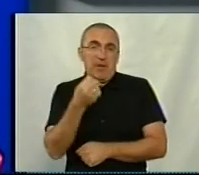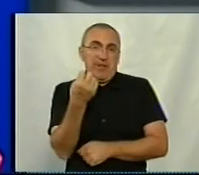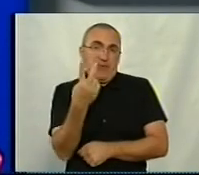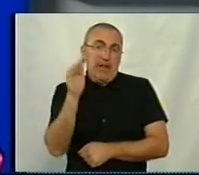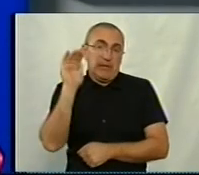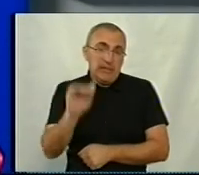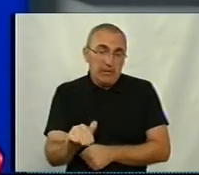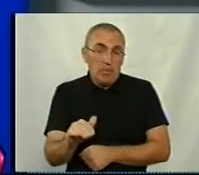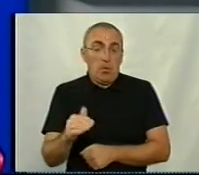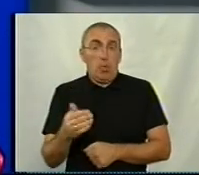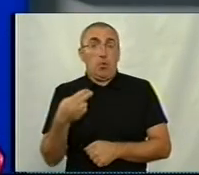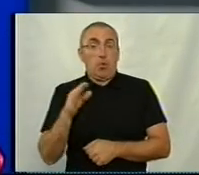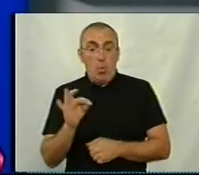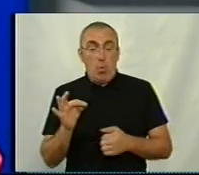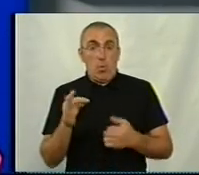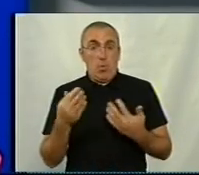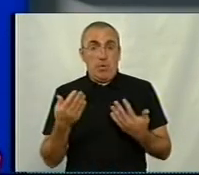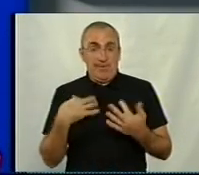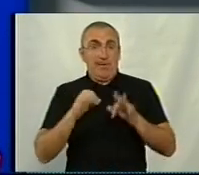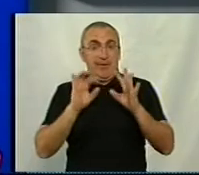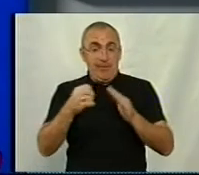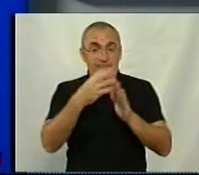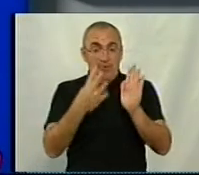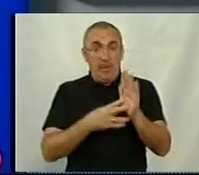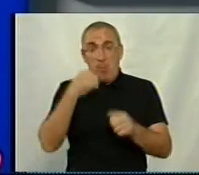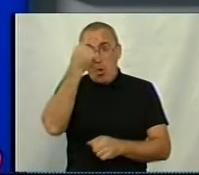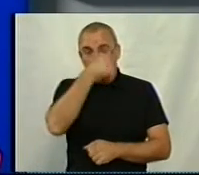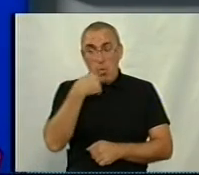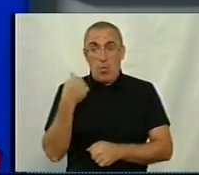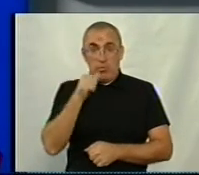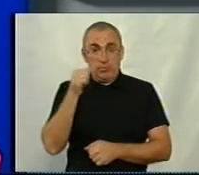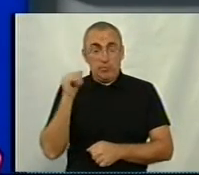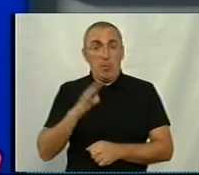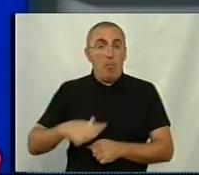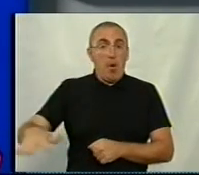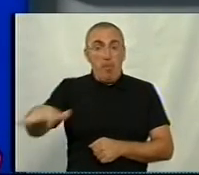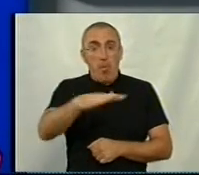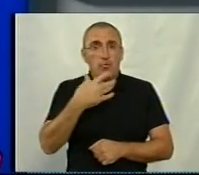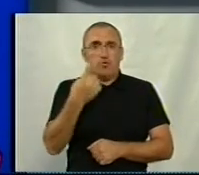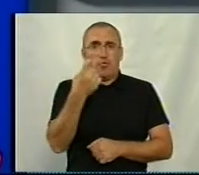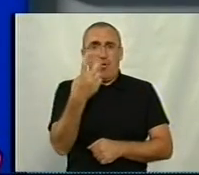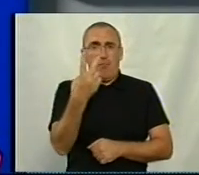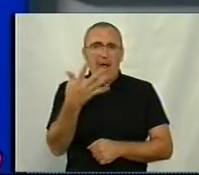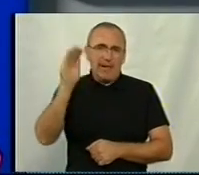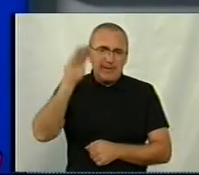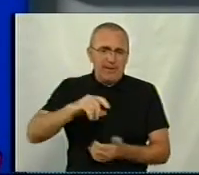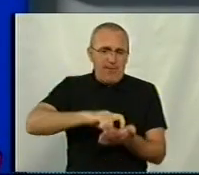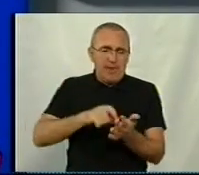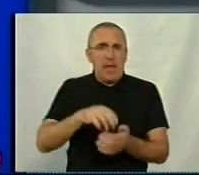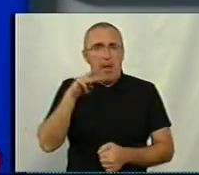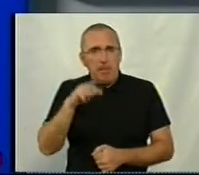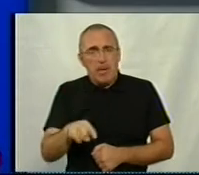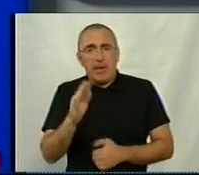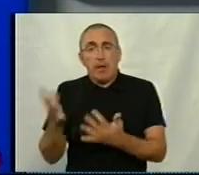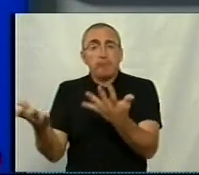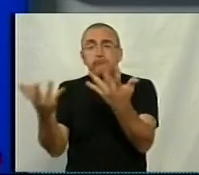тисяч, то, як я вже зазначала, в 2019 році у нас площа виставки 125 тисяч квадратних метрів